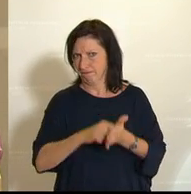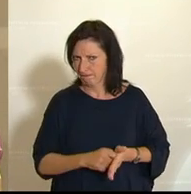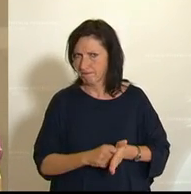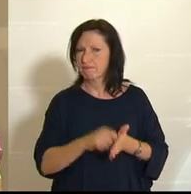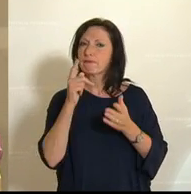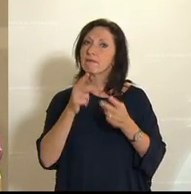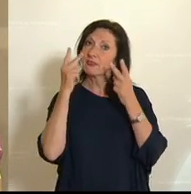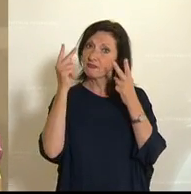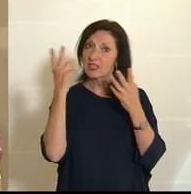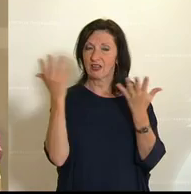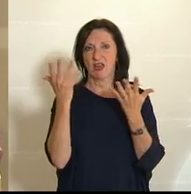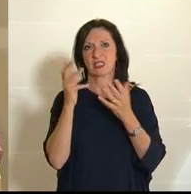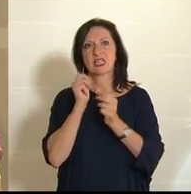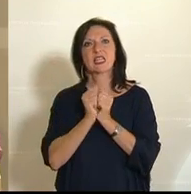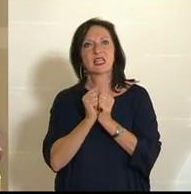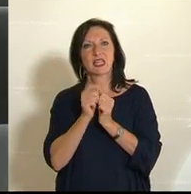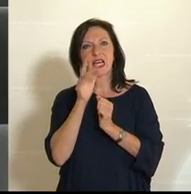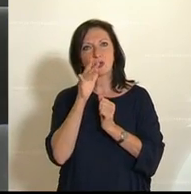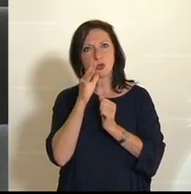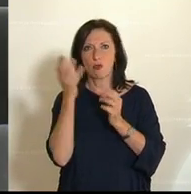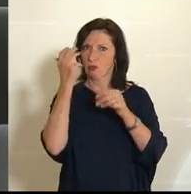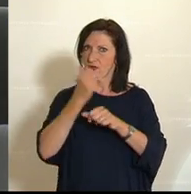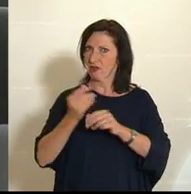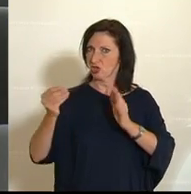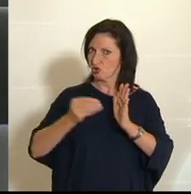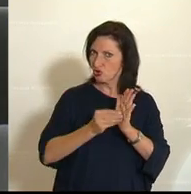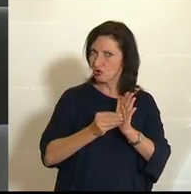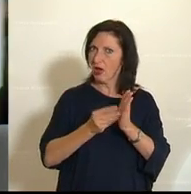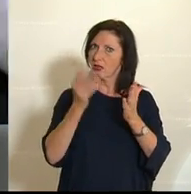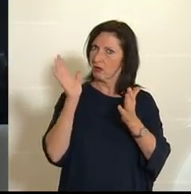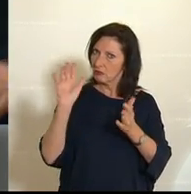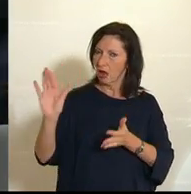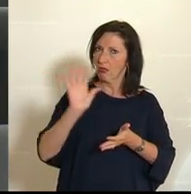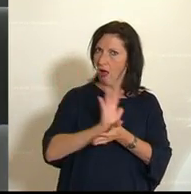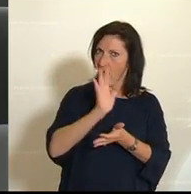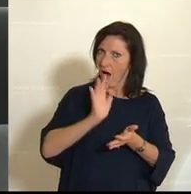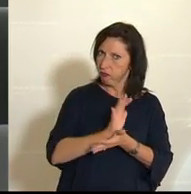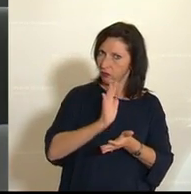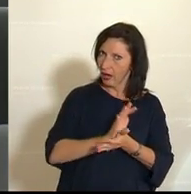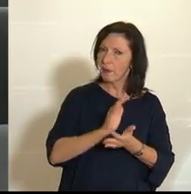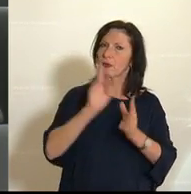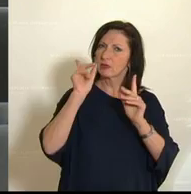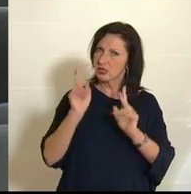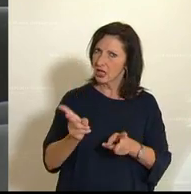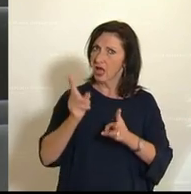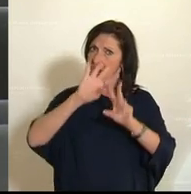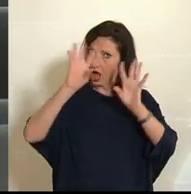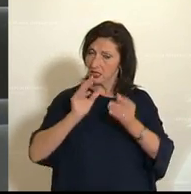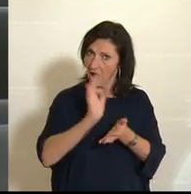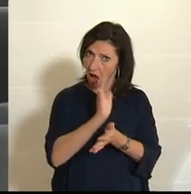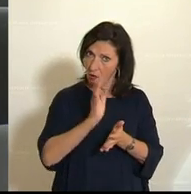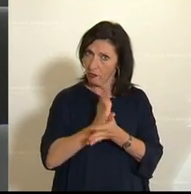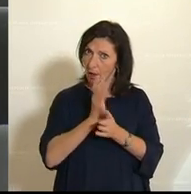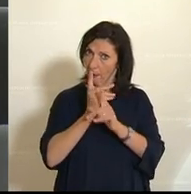dass der Rechnungshof seine verfassungsgemäßen Aufgaben umfassend nachkommen kann. Und ja, nach meiner